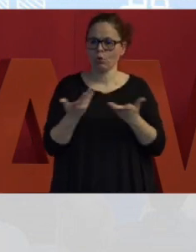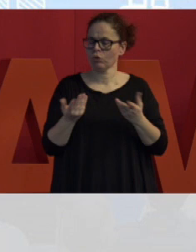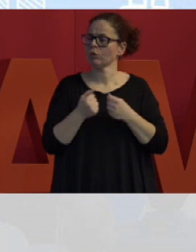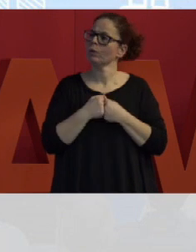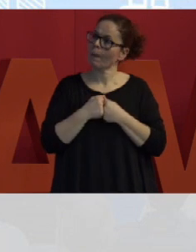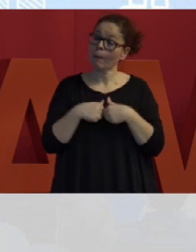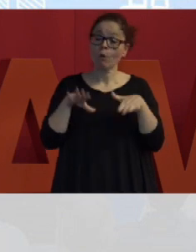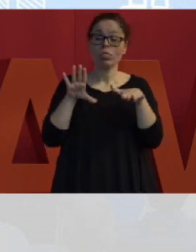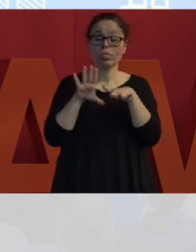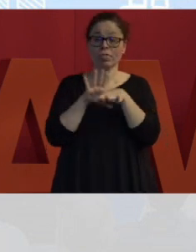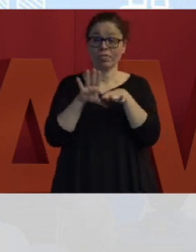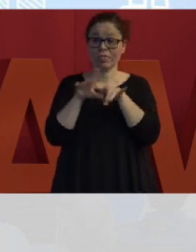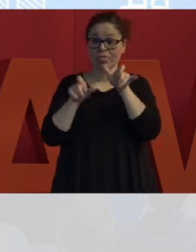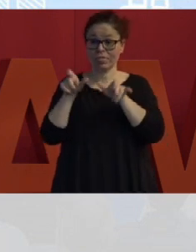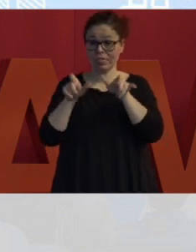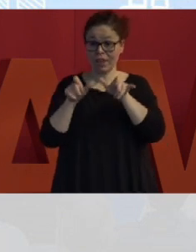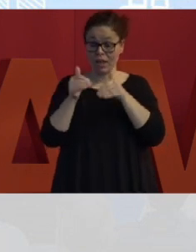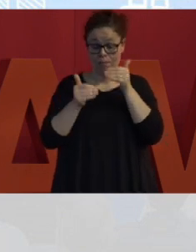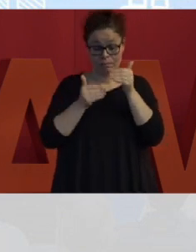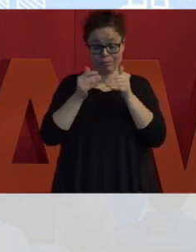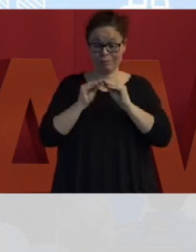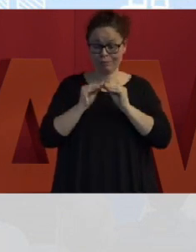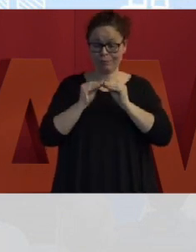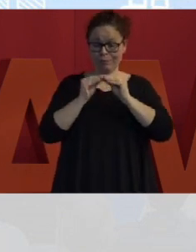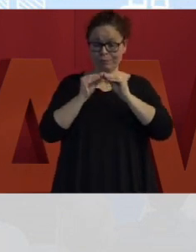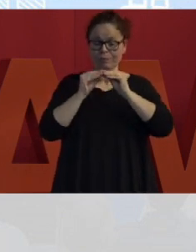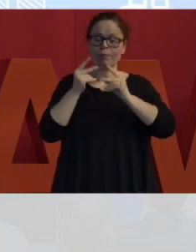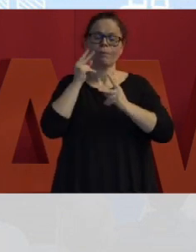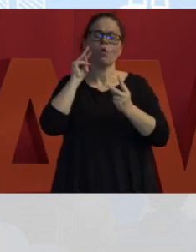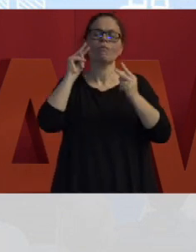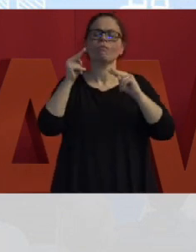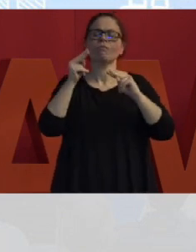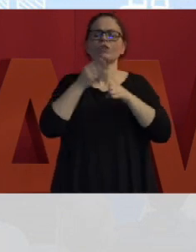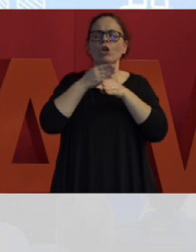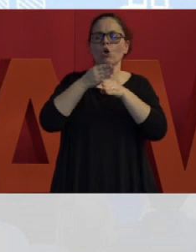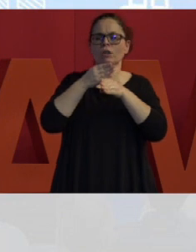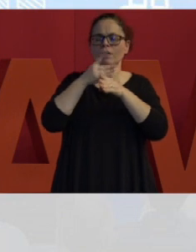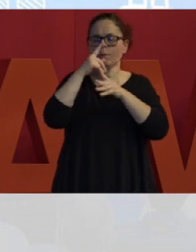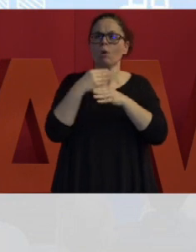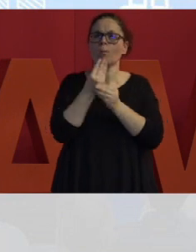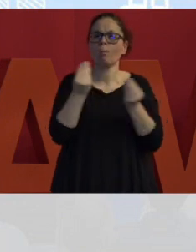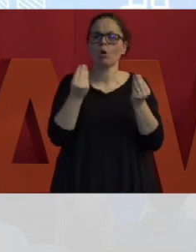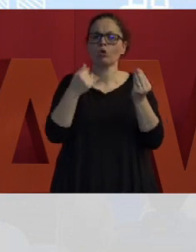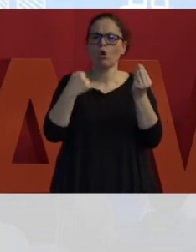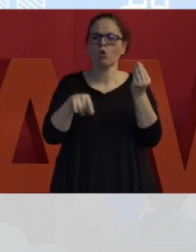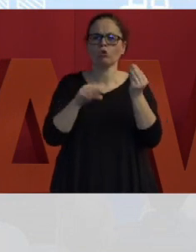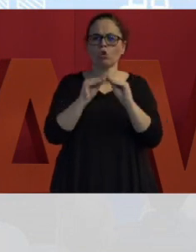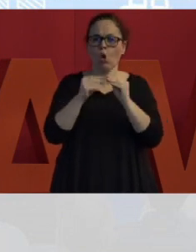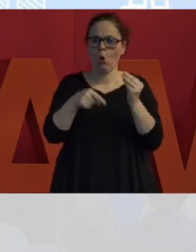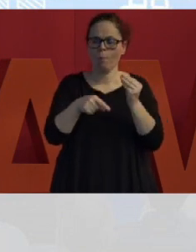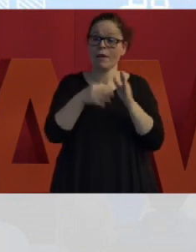modo il team costruisce giorno per giorno una visione condivisa di quello che sarà il prodotto finito e delle sue principali